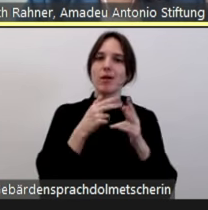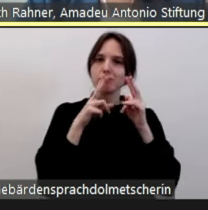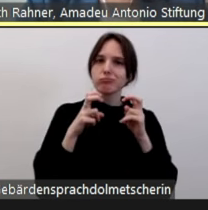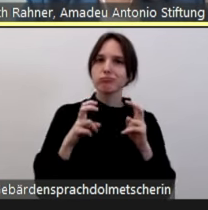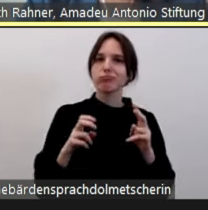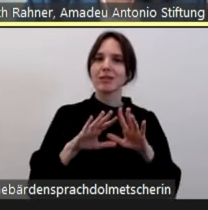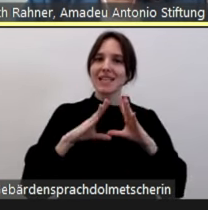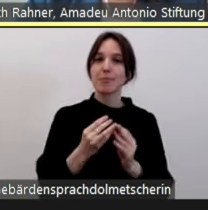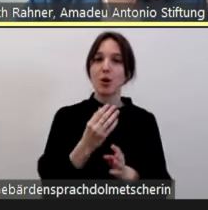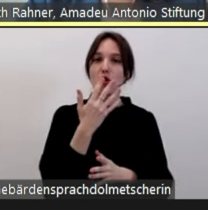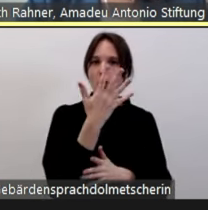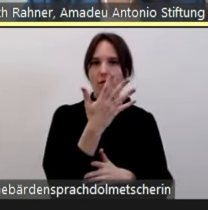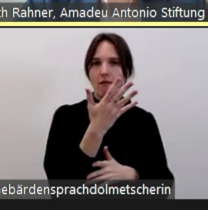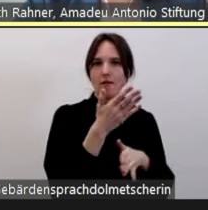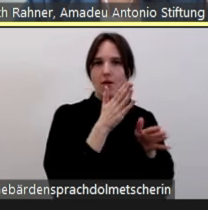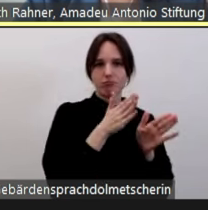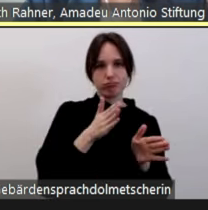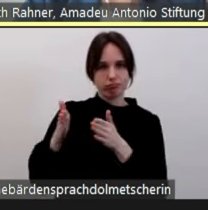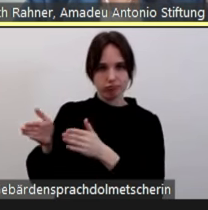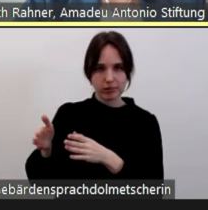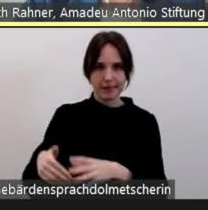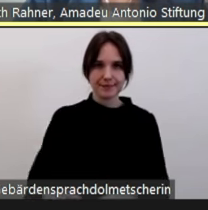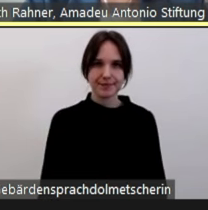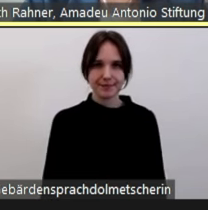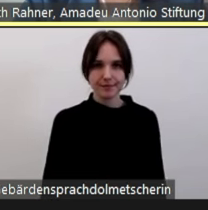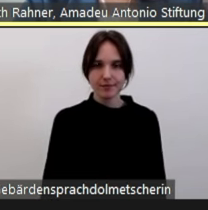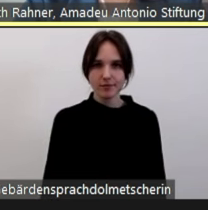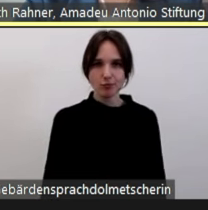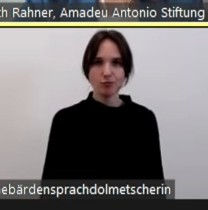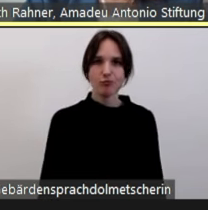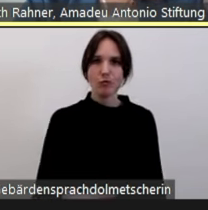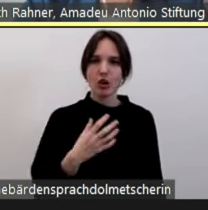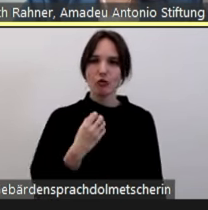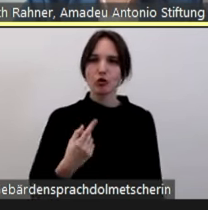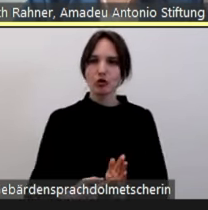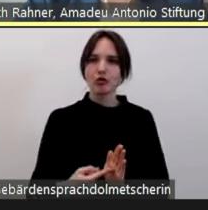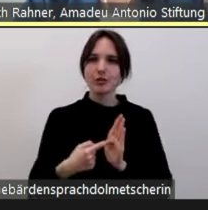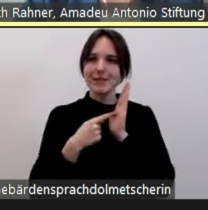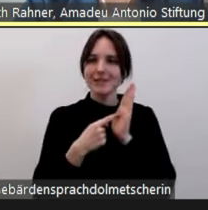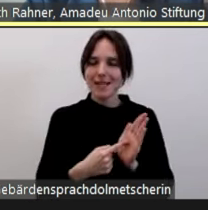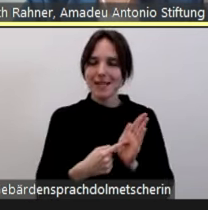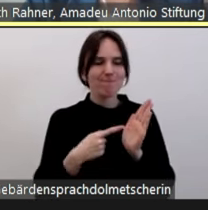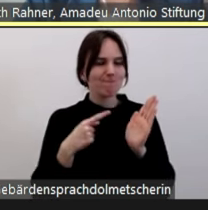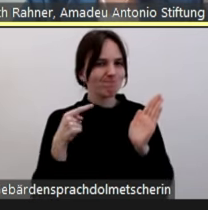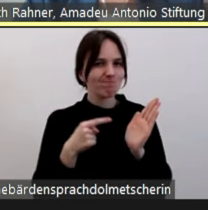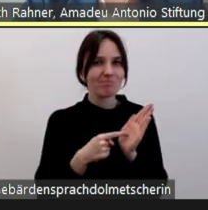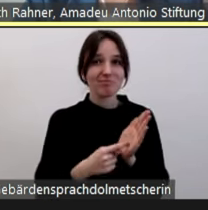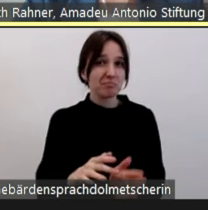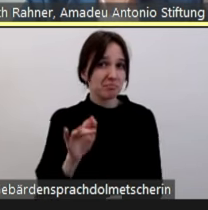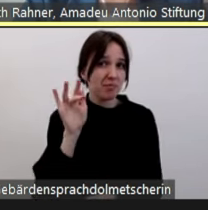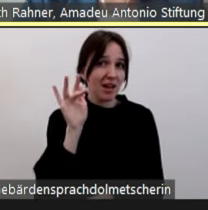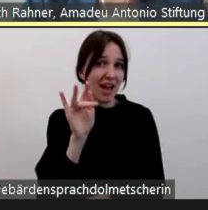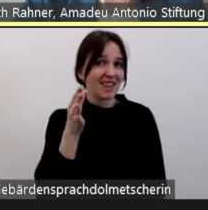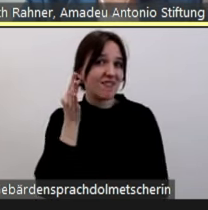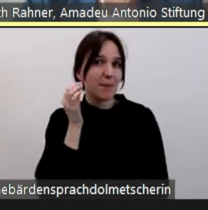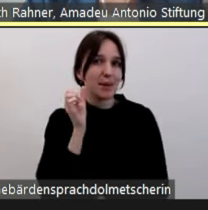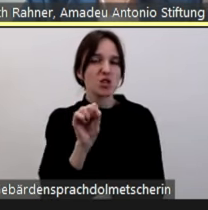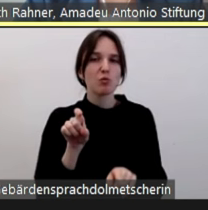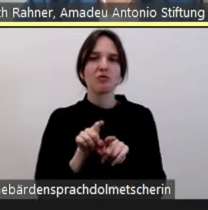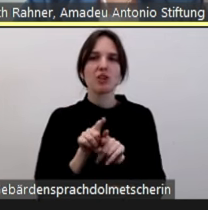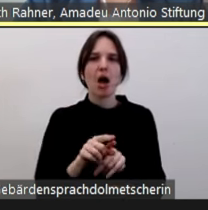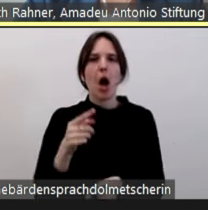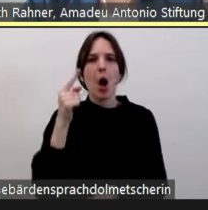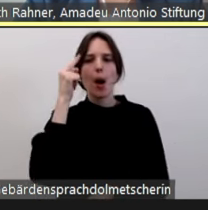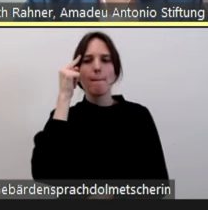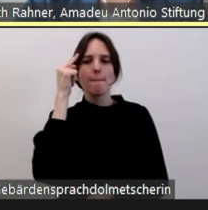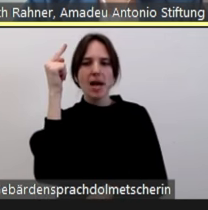aufgeteilt haben, um vor allen Dingen nochmal klar zu machen, dass es hier nicht darum geht, dass Antifeminismus irgendwie eine Meinung ist und